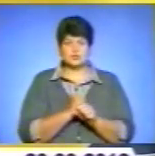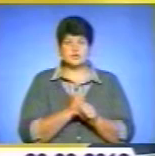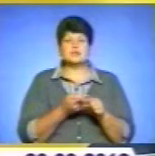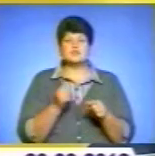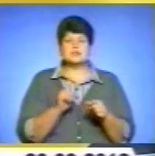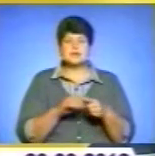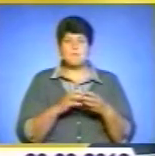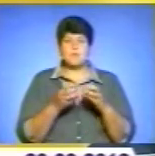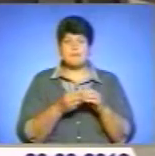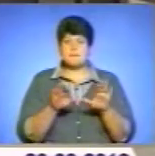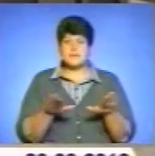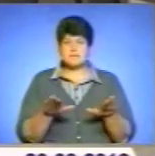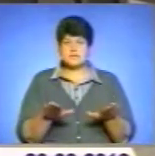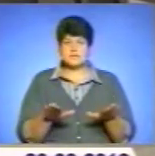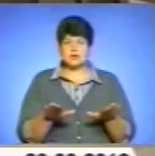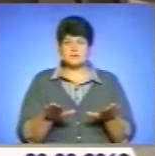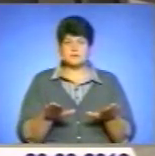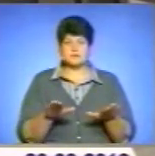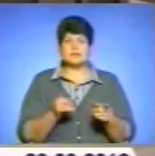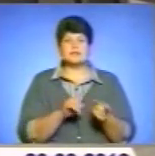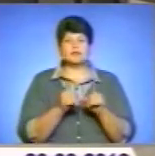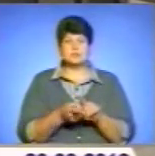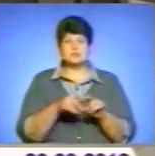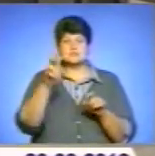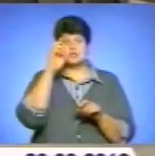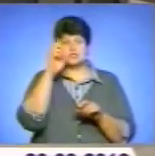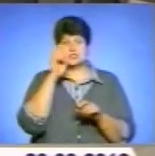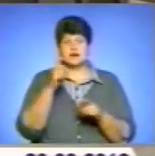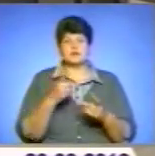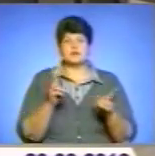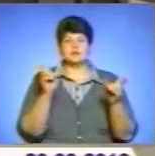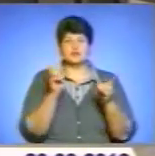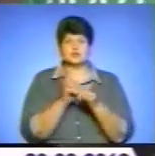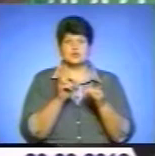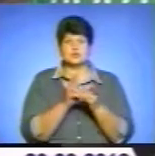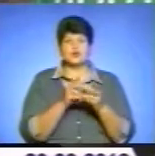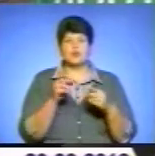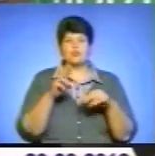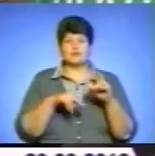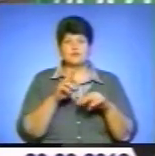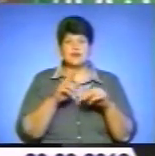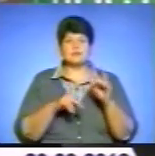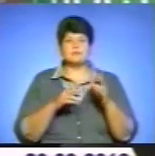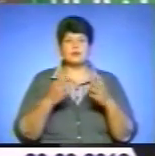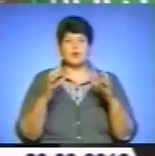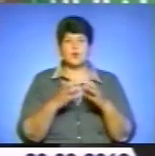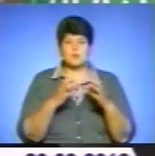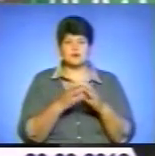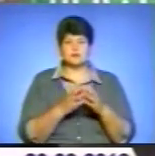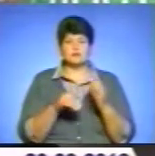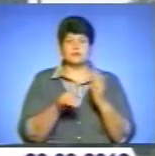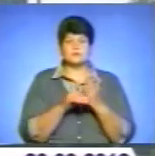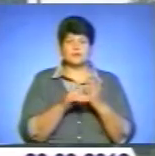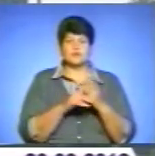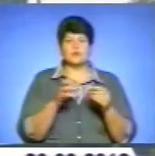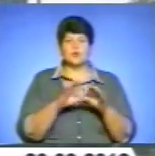проблему на місцях? Натомість держава, за словами Азарова, йде на зустріч будівельним компаніям. Сприяти легалізації та збільшенню обсягів